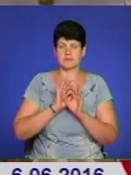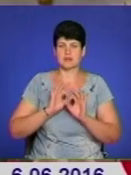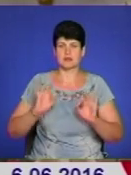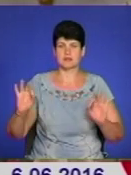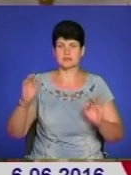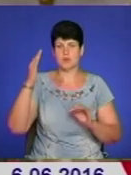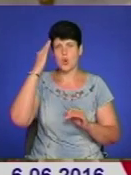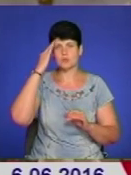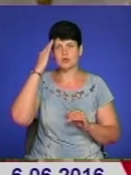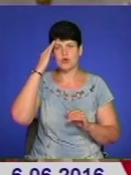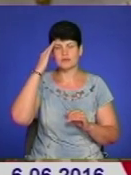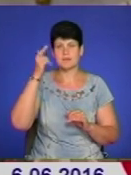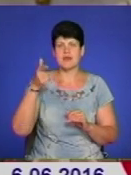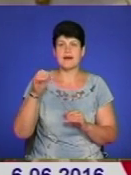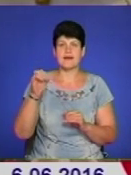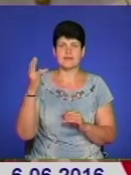обдарованою Кенією.